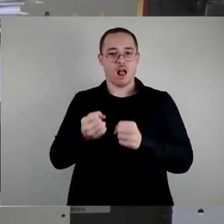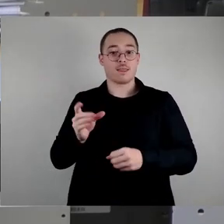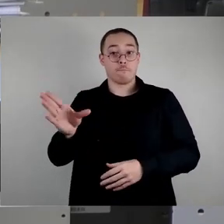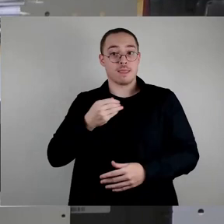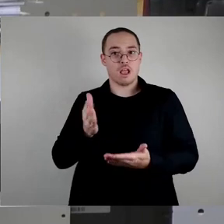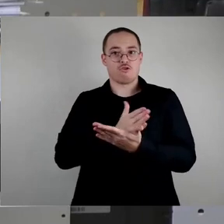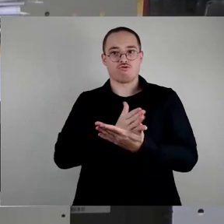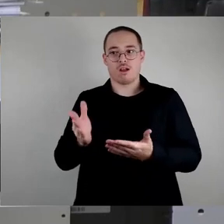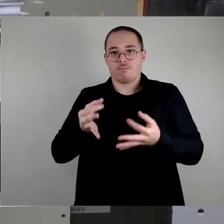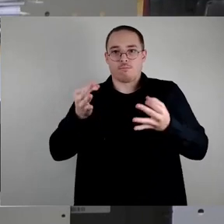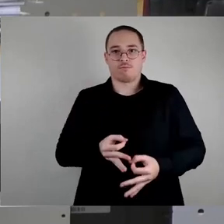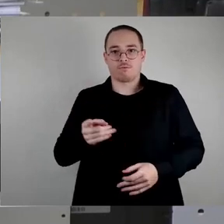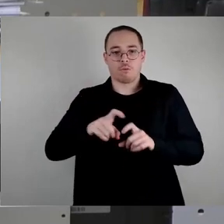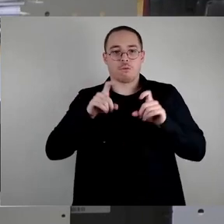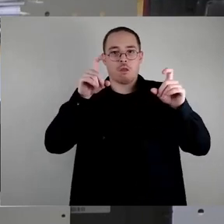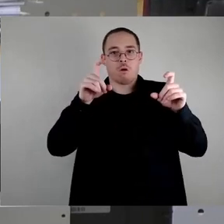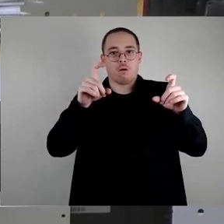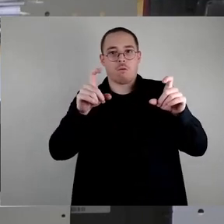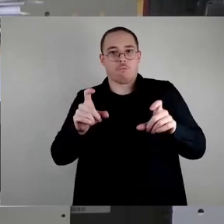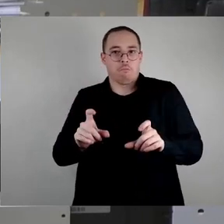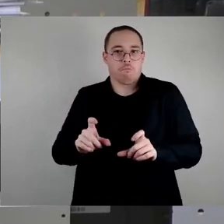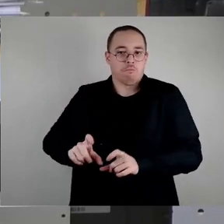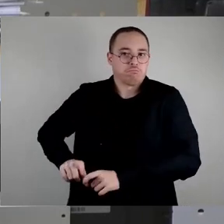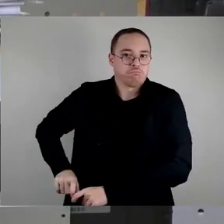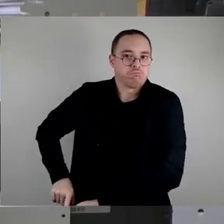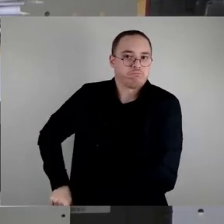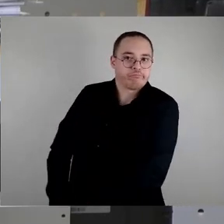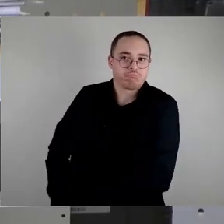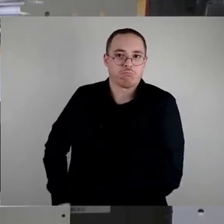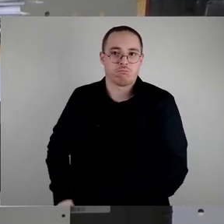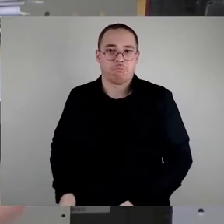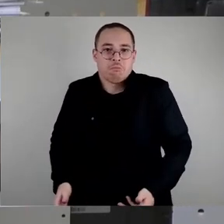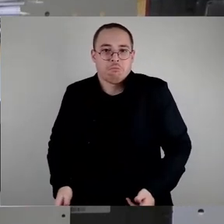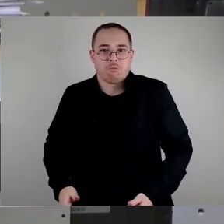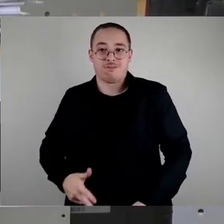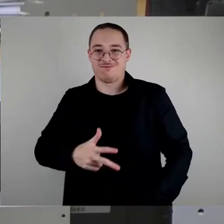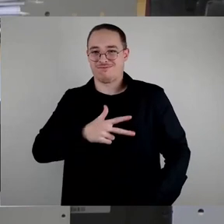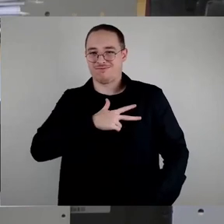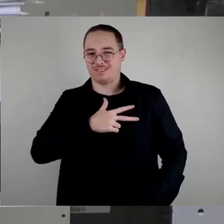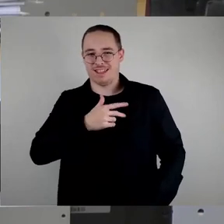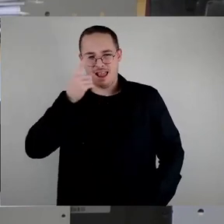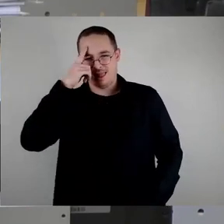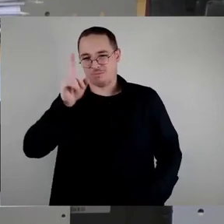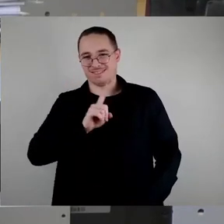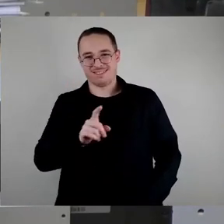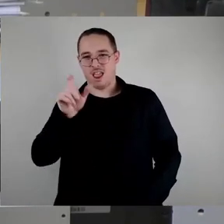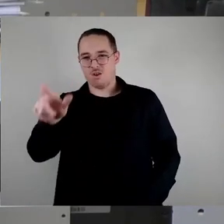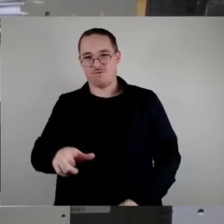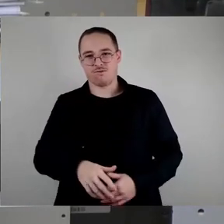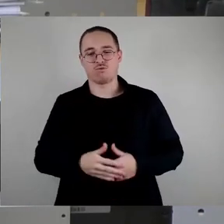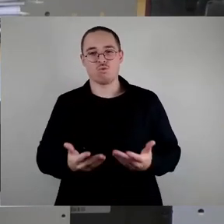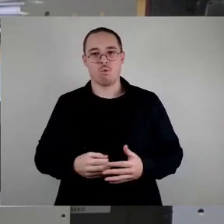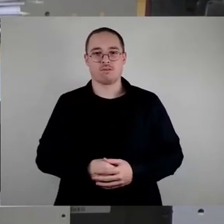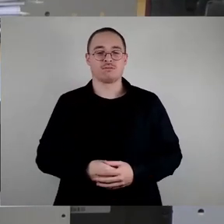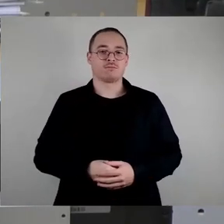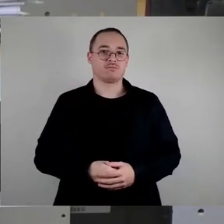glaubwürdig. Das, was der Kollege Nitsche gesagt hat, der Kollege Drews hat jetzt dem widersprochen, aber ich